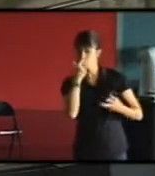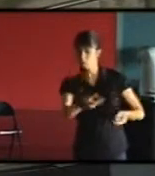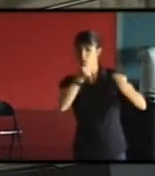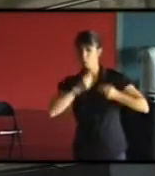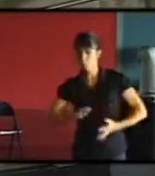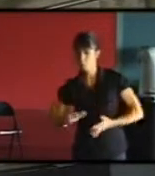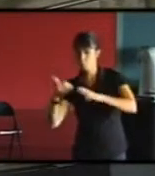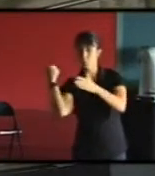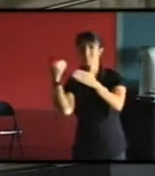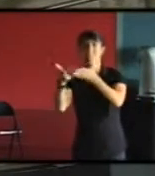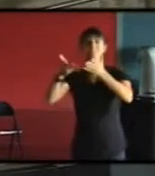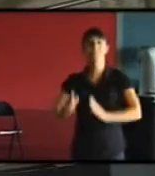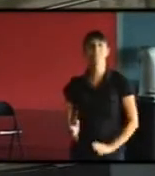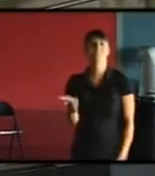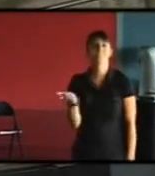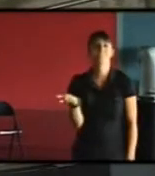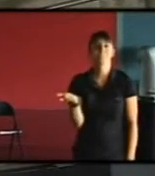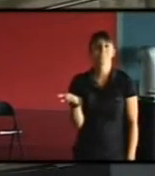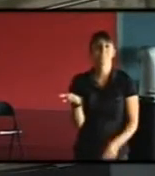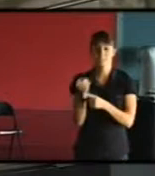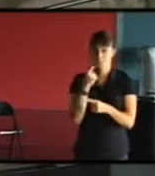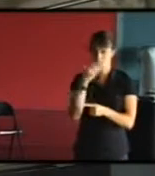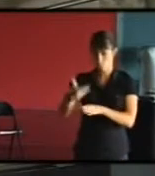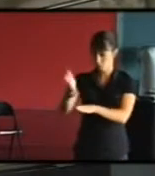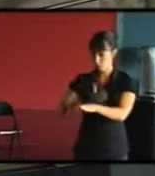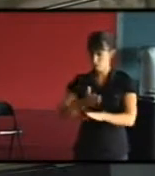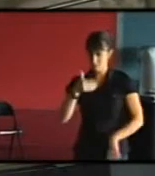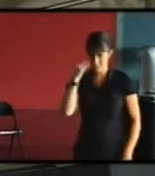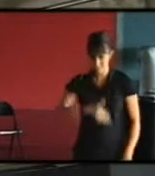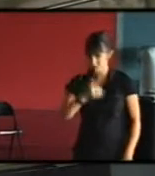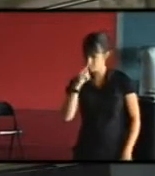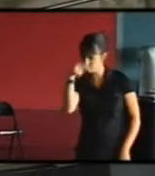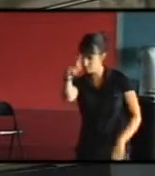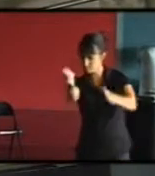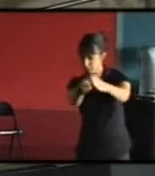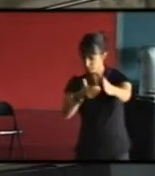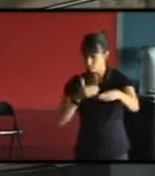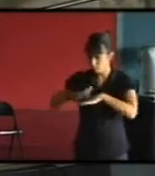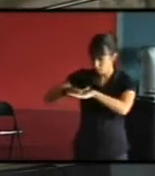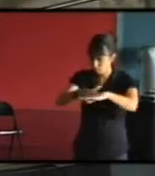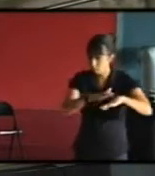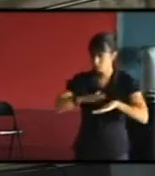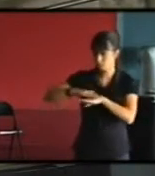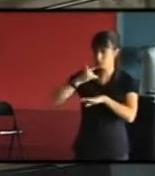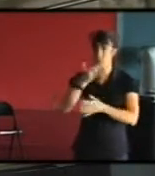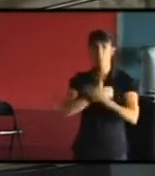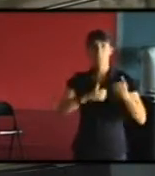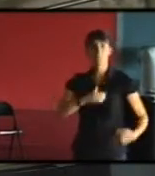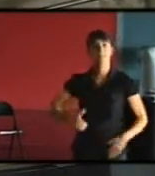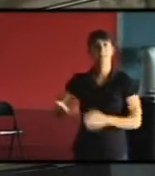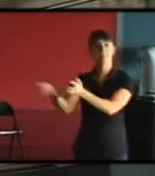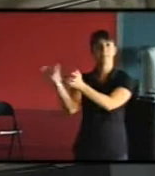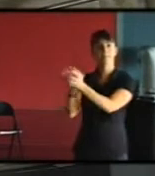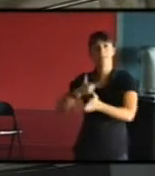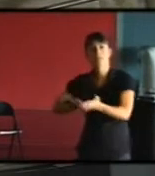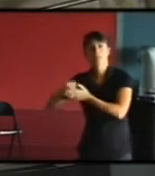travail de prospective sur l'évolution de la précarité énergétique et d'aider la collectivité dans ses choix, dans le travail qu'elle